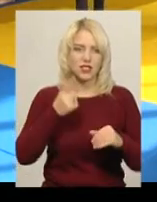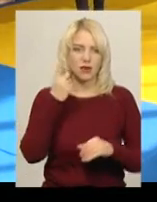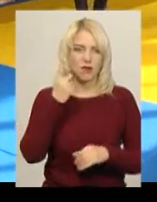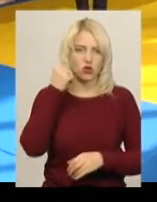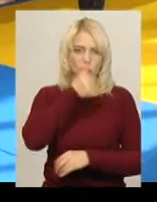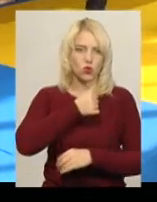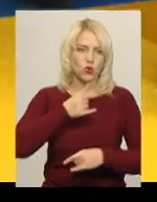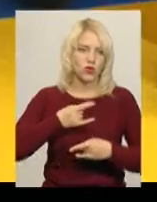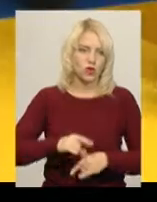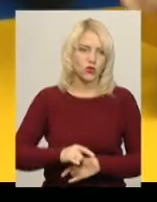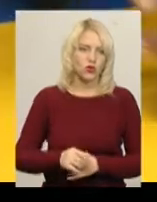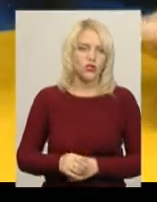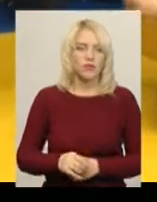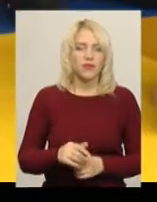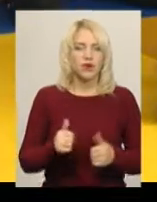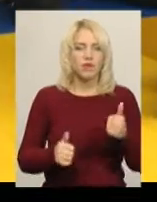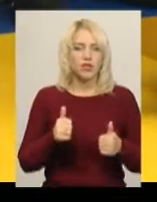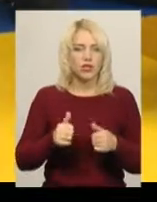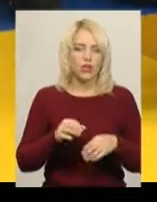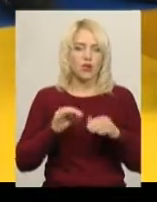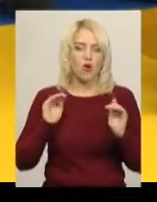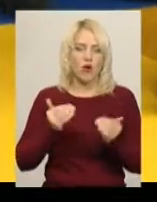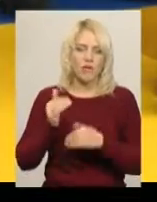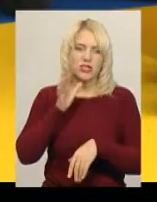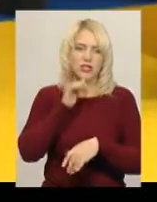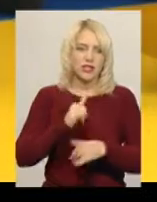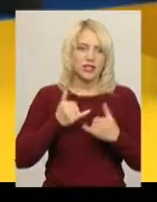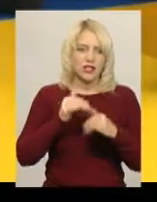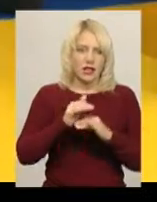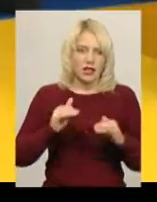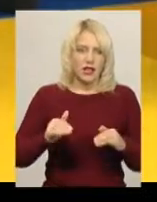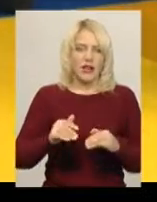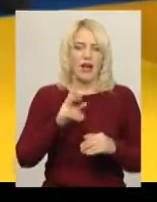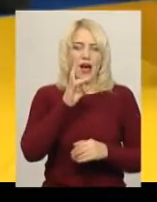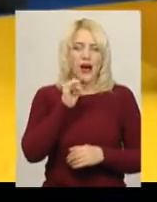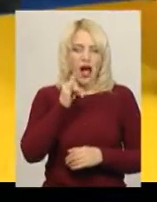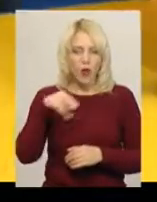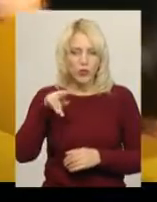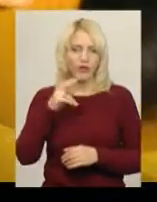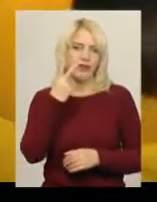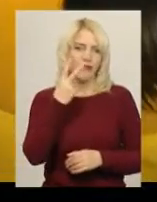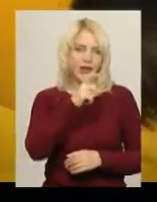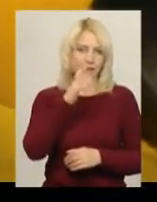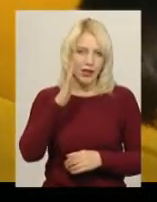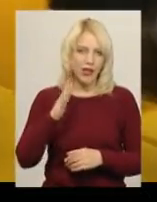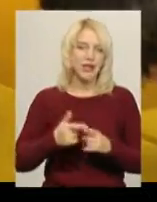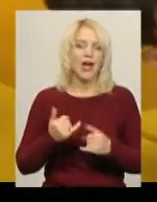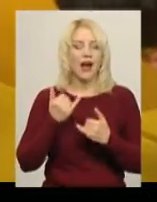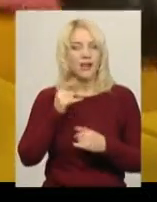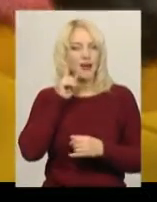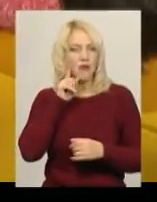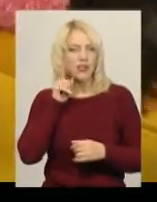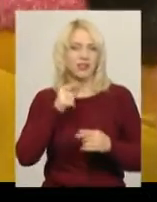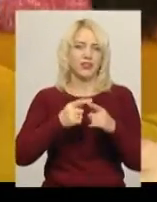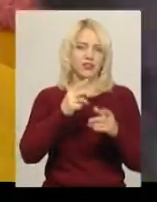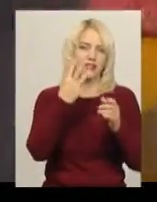року народження Поєдинки проводяться з обмеженням часу Для дітей раунди тривають дві хвилини чистого часу, для школярів та кадетів – три хвилини За